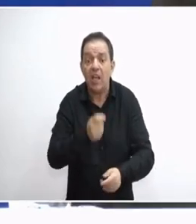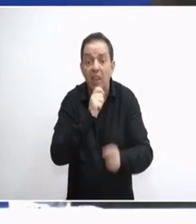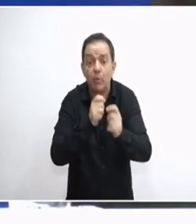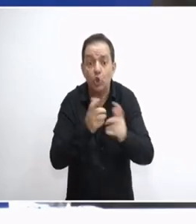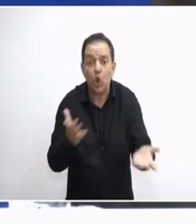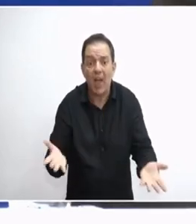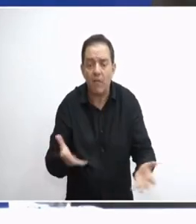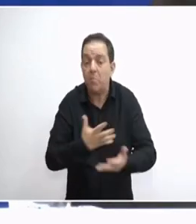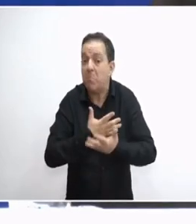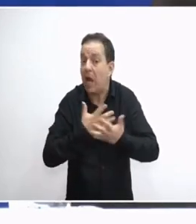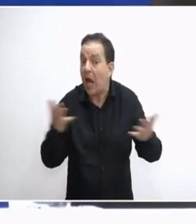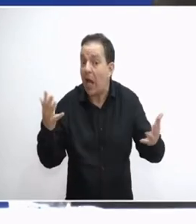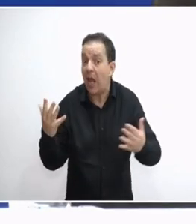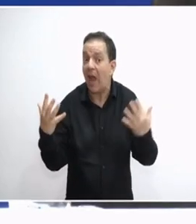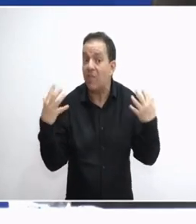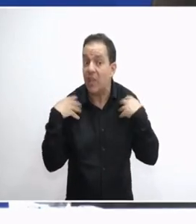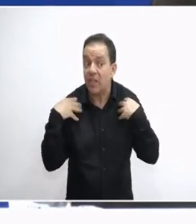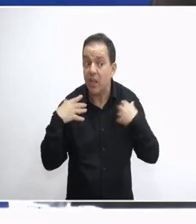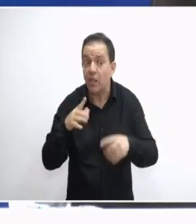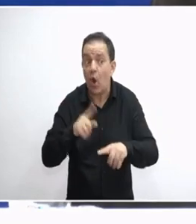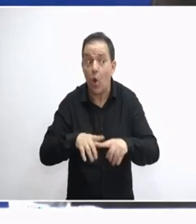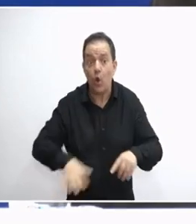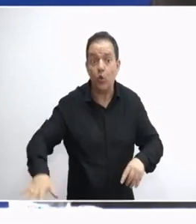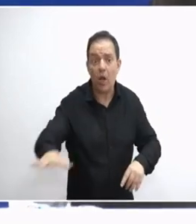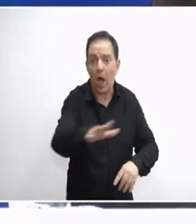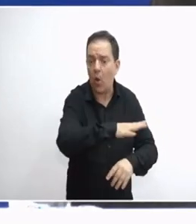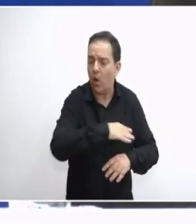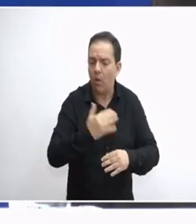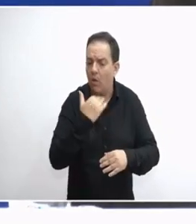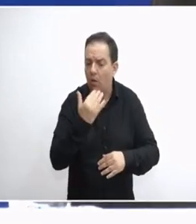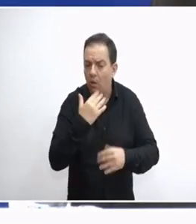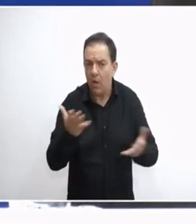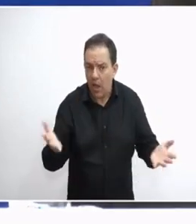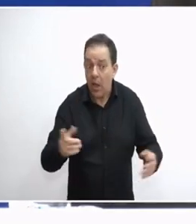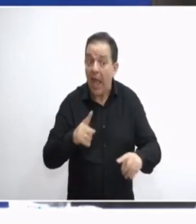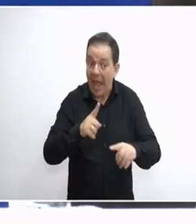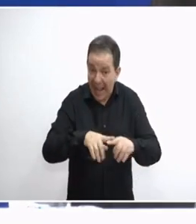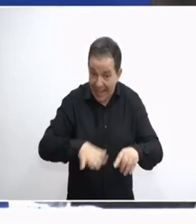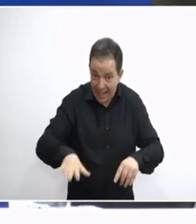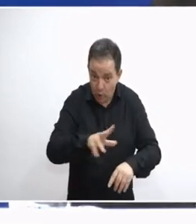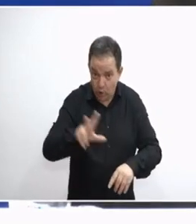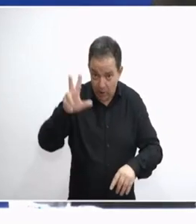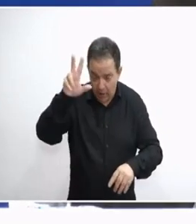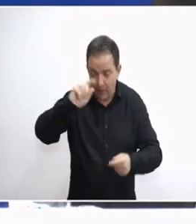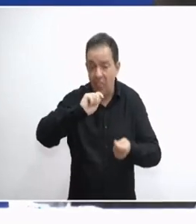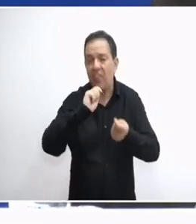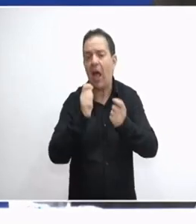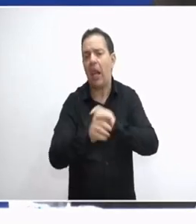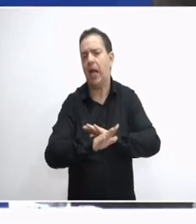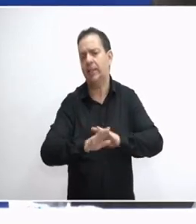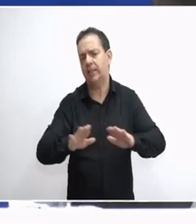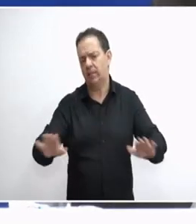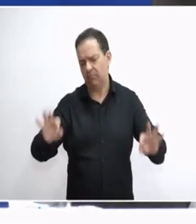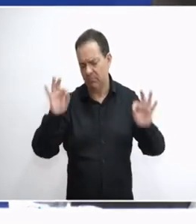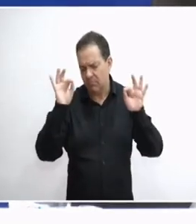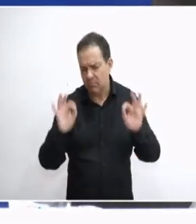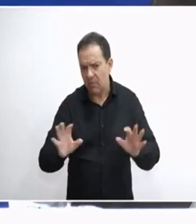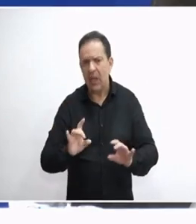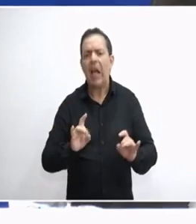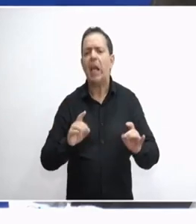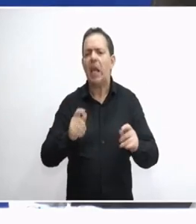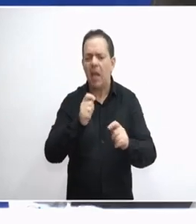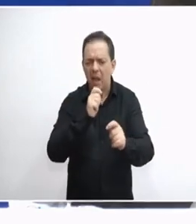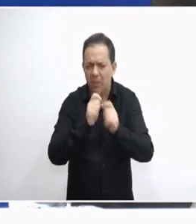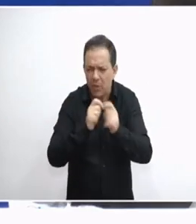που έχουν για ένα νερό και ρωράο για μια χώρα. Αυτό δεν συμβαίνει. Στην Ελλήνω Συνέλευση αυτό θα πάρει μια πραγματική δομή. Δεν θα βγαίνει